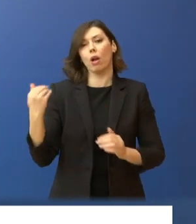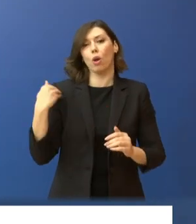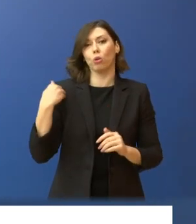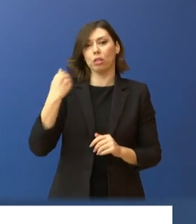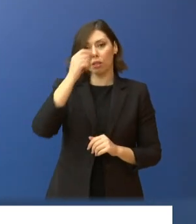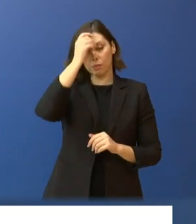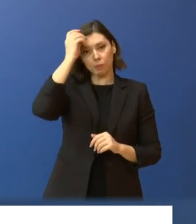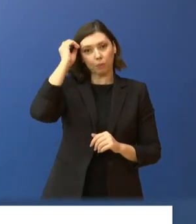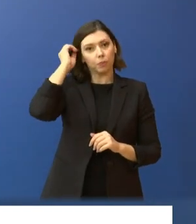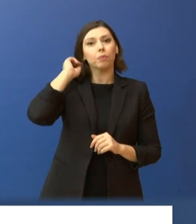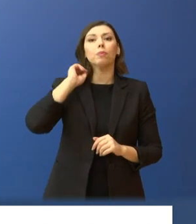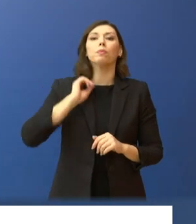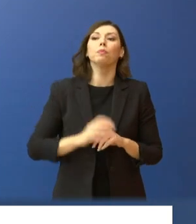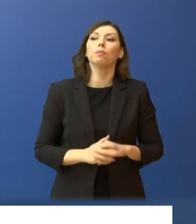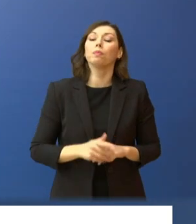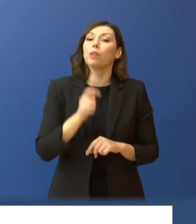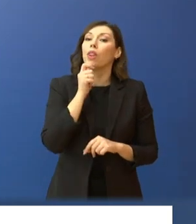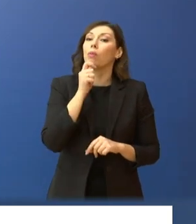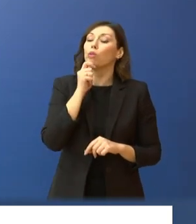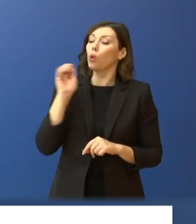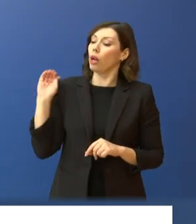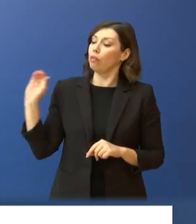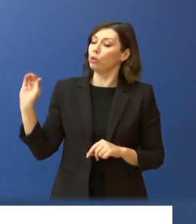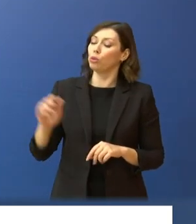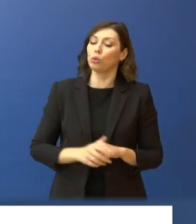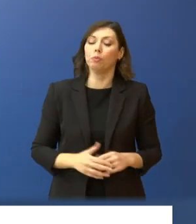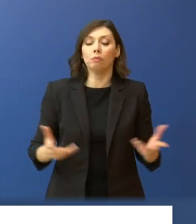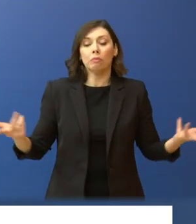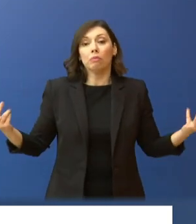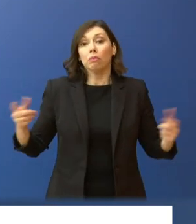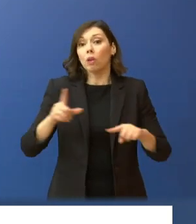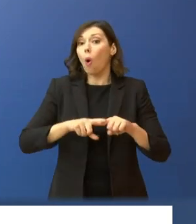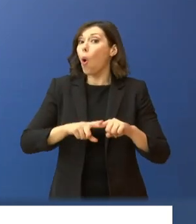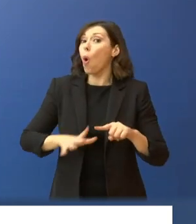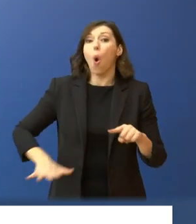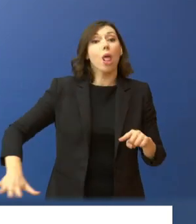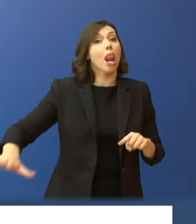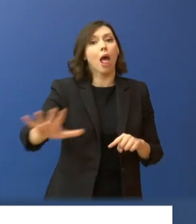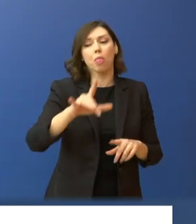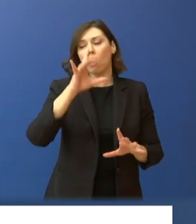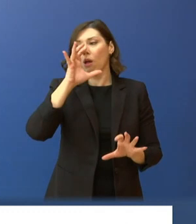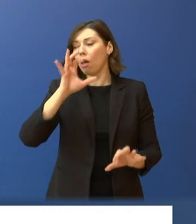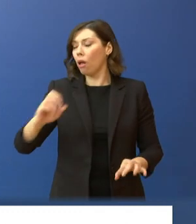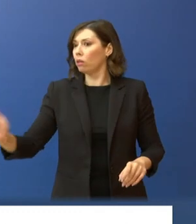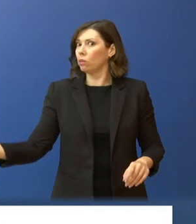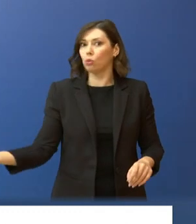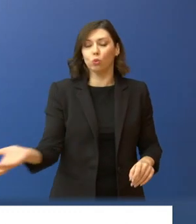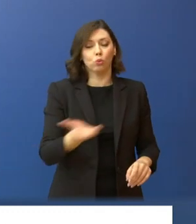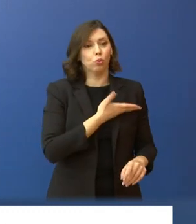Κύριε Εκπρόσωπε, μετά το σοκ που έχει υποστεί ολόκληρη η ελληνική κοινωνία από την τραγωδία αυτή,